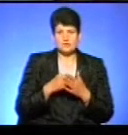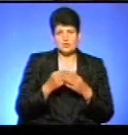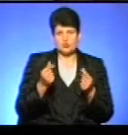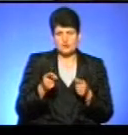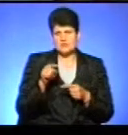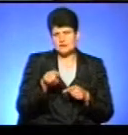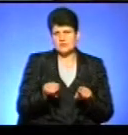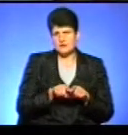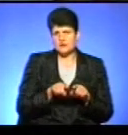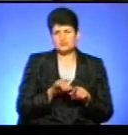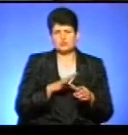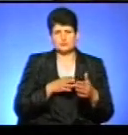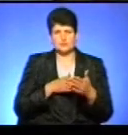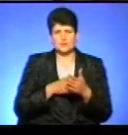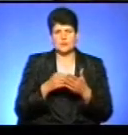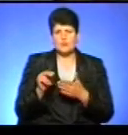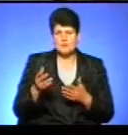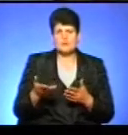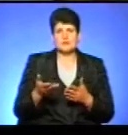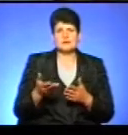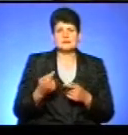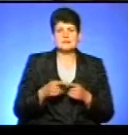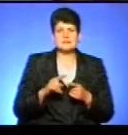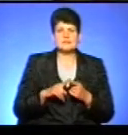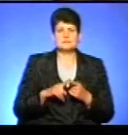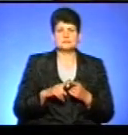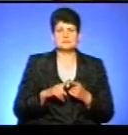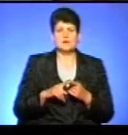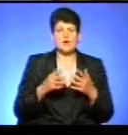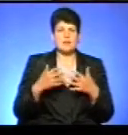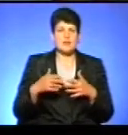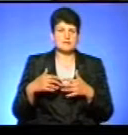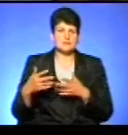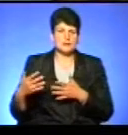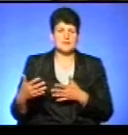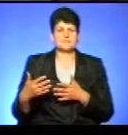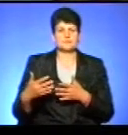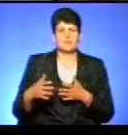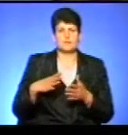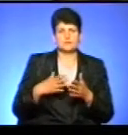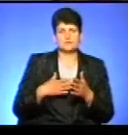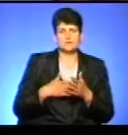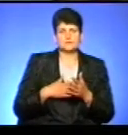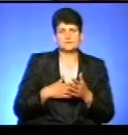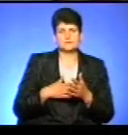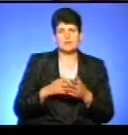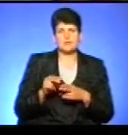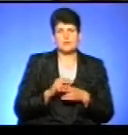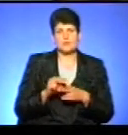там були теж поріг закупівель, це, власне, якраз обладнання, а також був поріг, якраз,